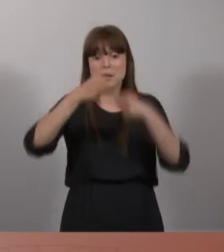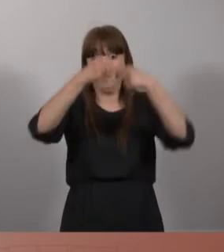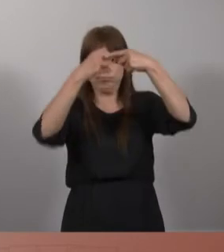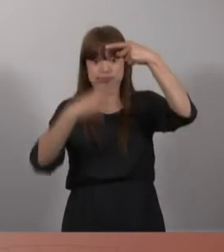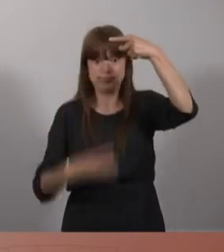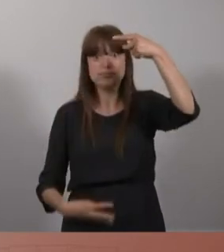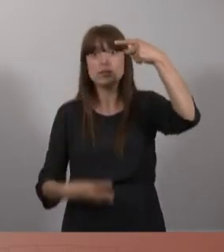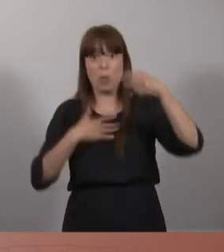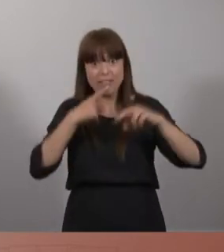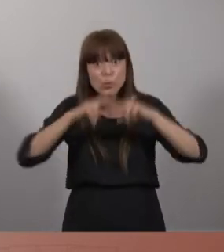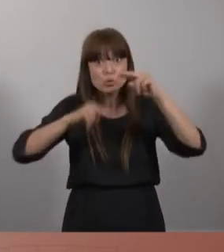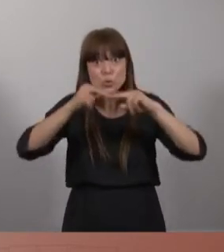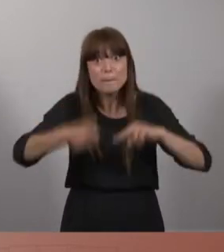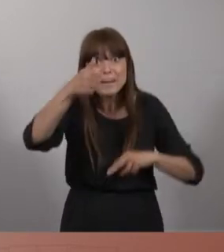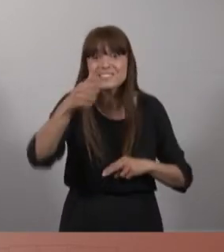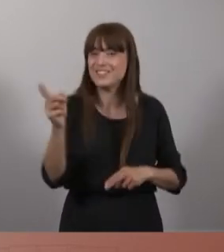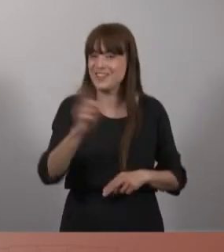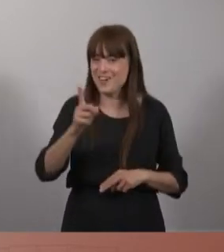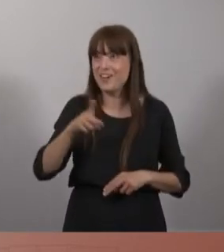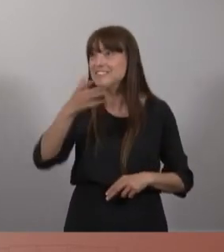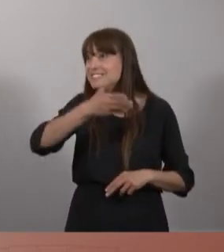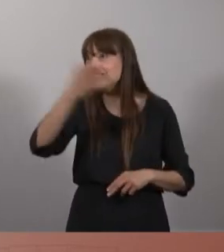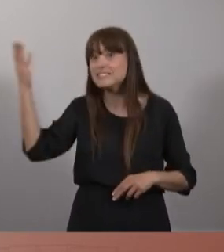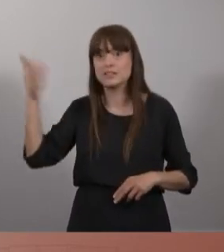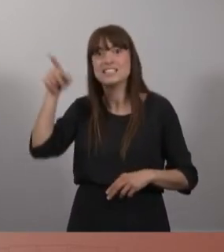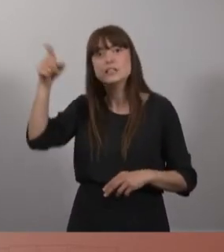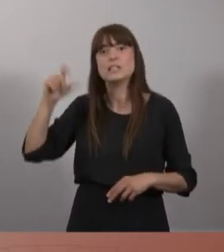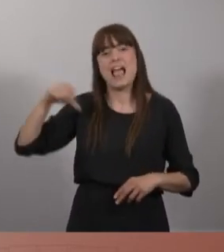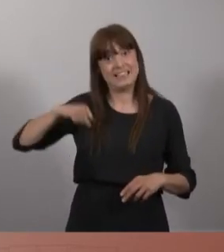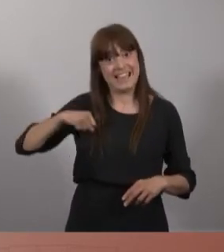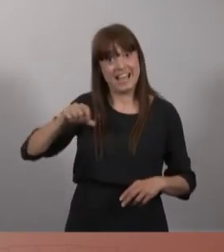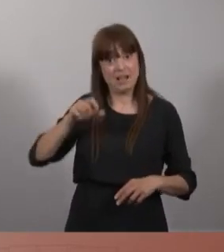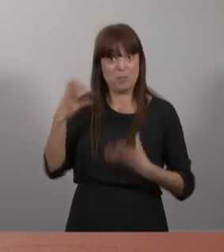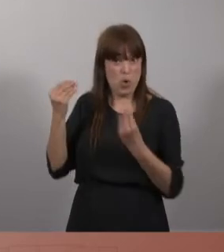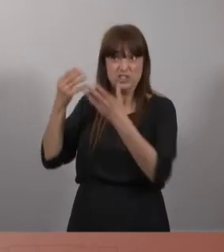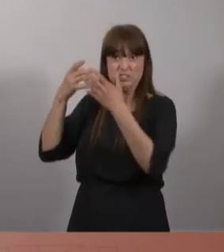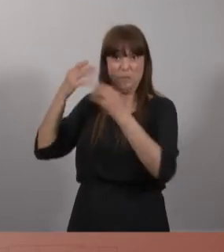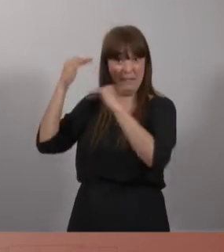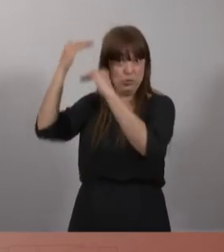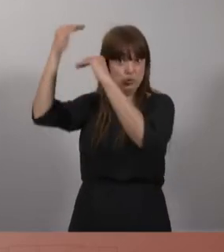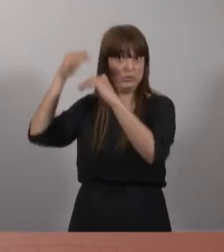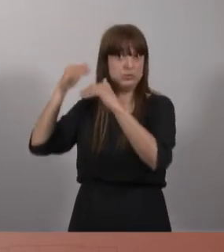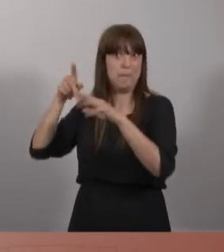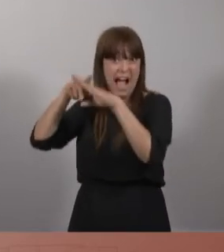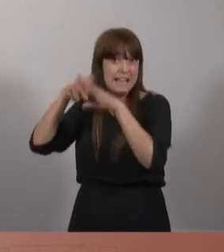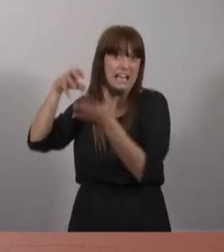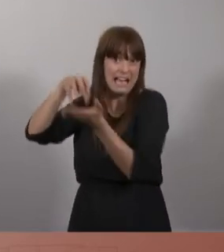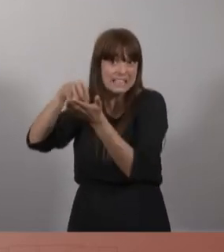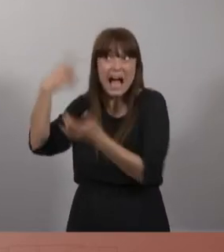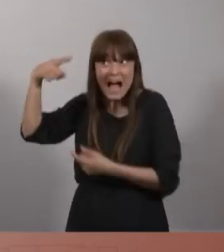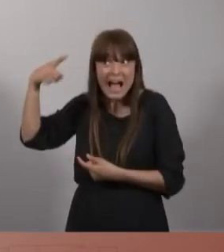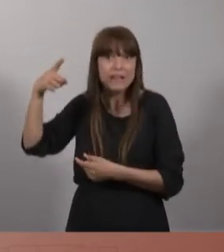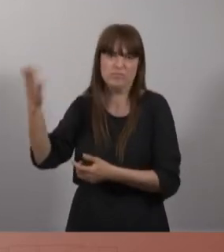cal és que passem totes aquestes carteres d'immobles que estan en SICAPs, en SOSIMIS, en fons d'inversió, que les recuperem